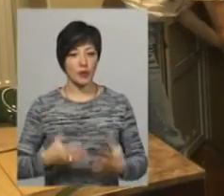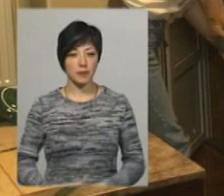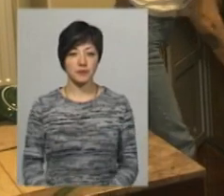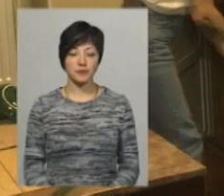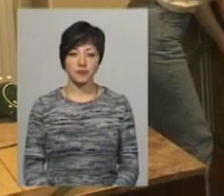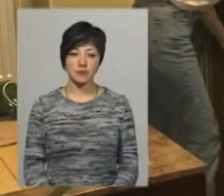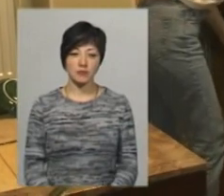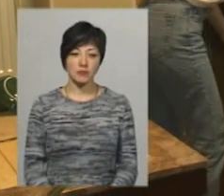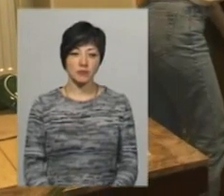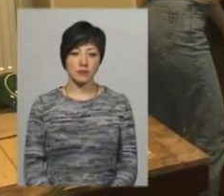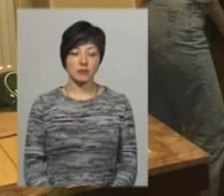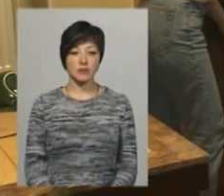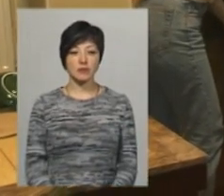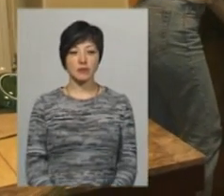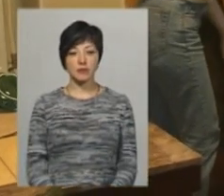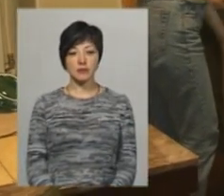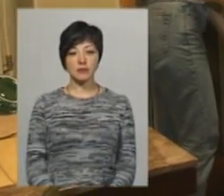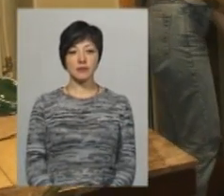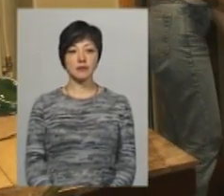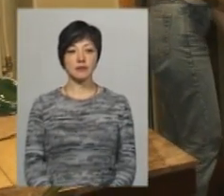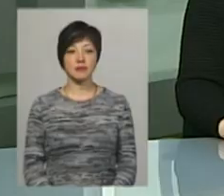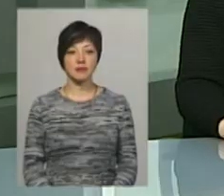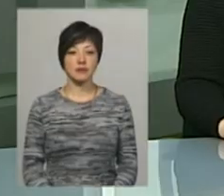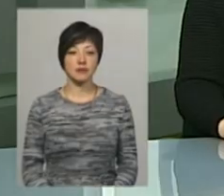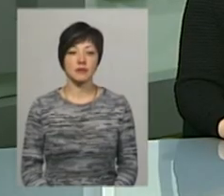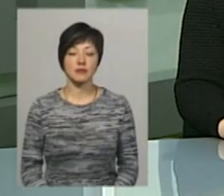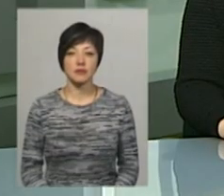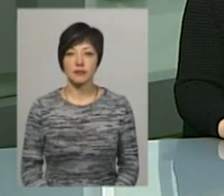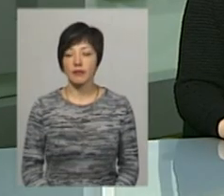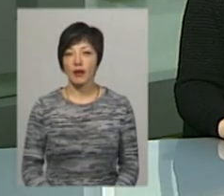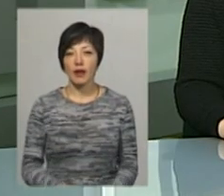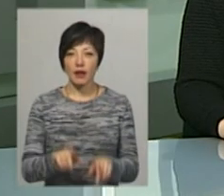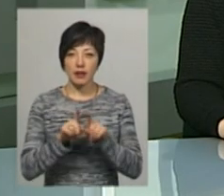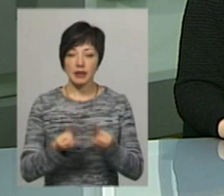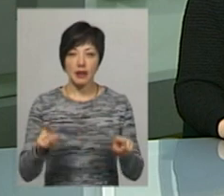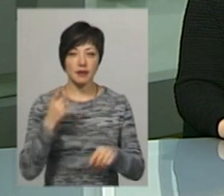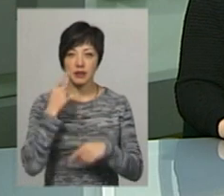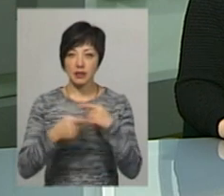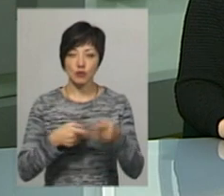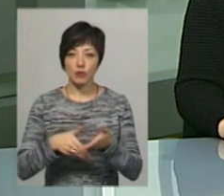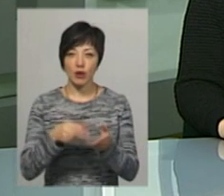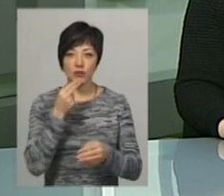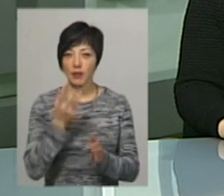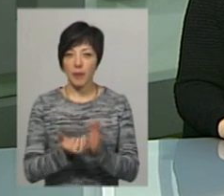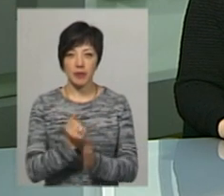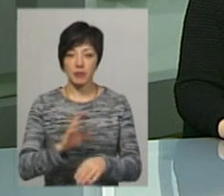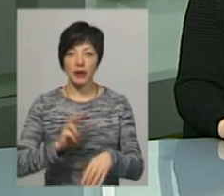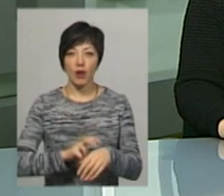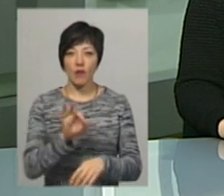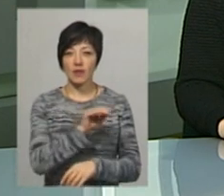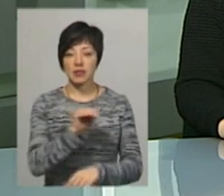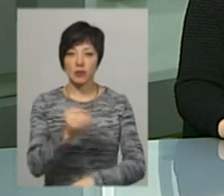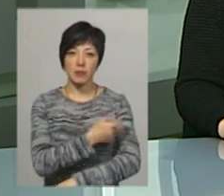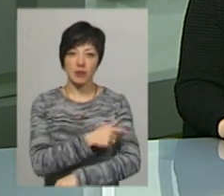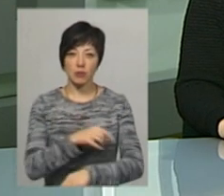Анастасія Олексюк, Іван Мовчан, Новини, Поділя, Центр. Нетрадиційні способи харчування не підтримують лікарі офіційної